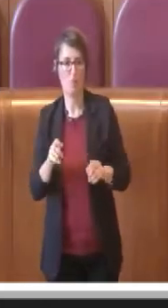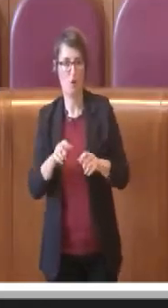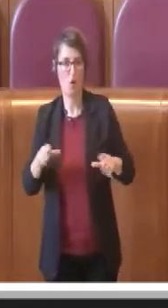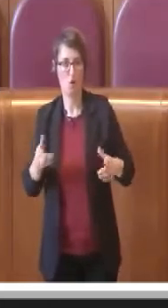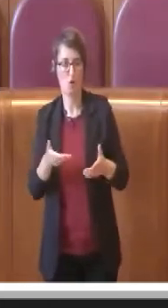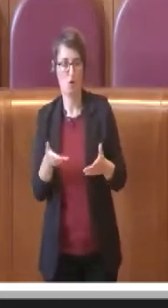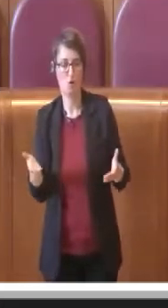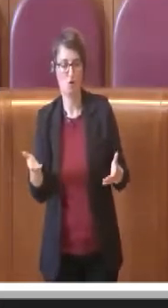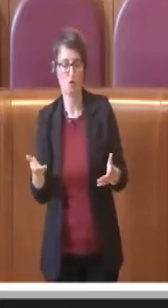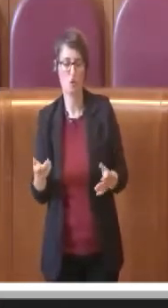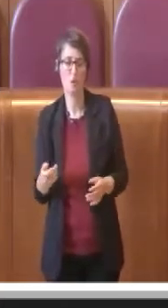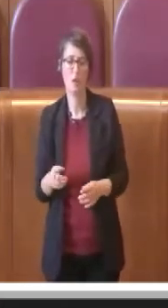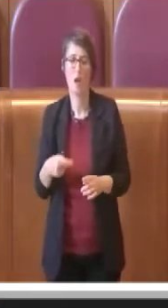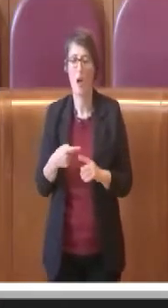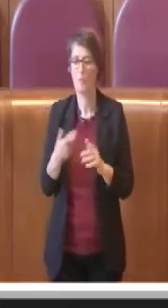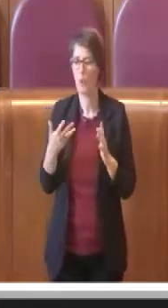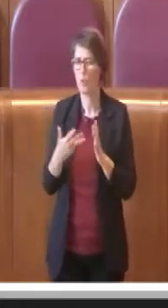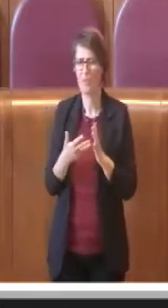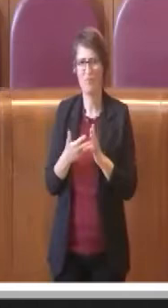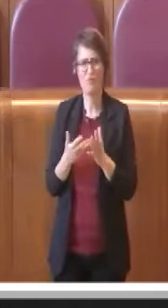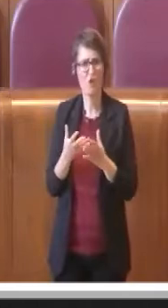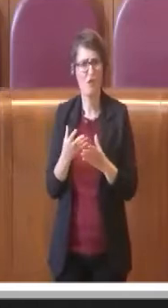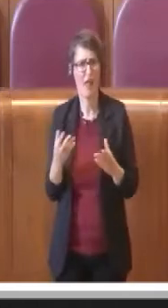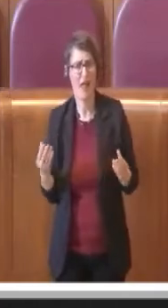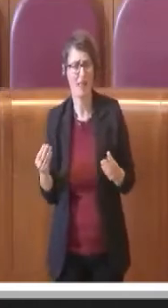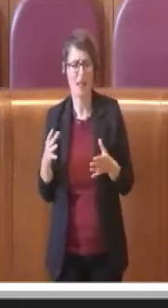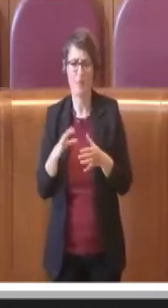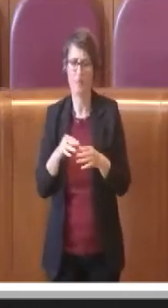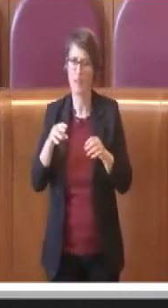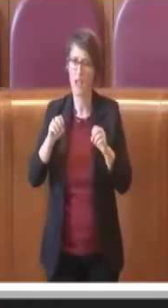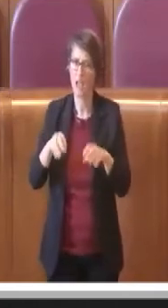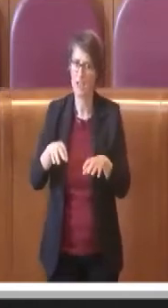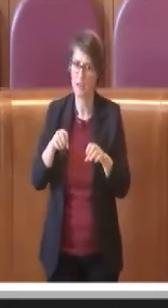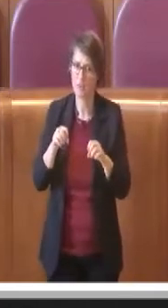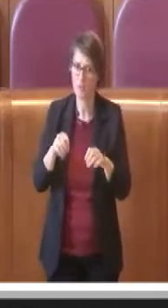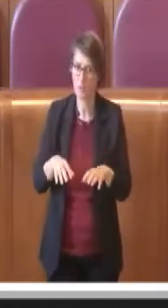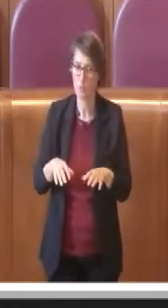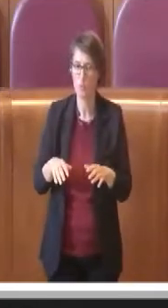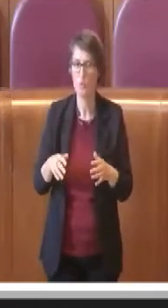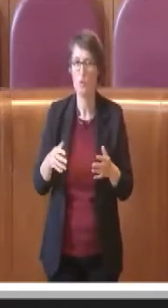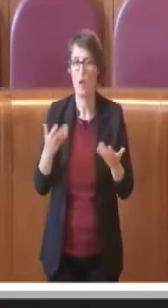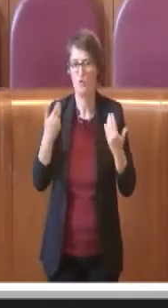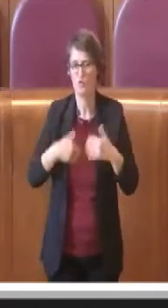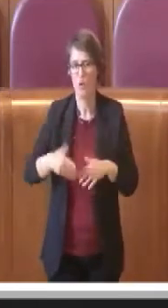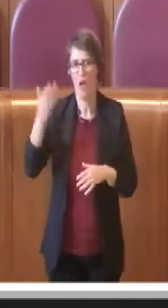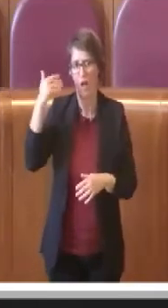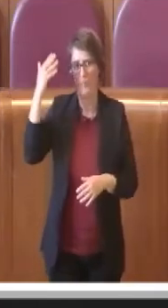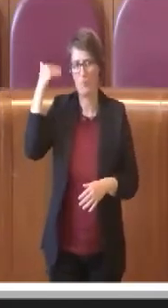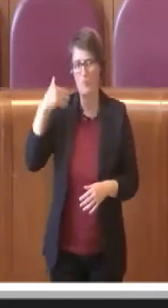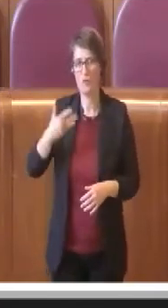difficoltà che ci sono poi sui rifiuti e quelle che abbiamo incontrato nel